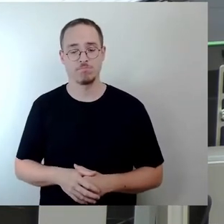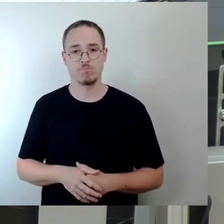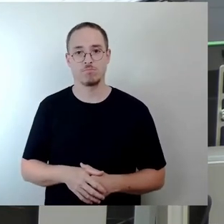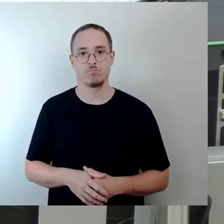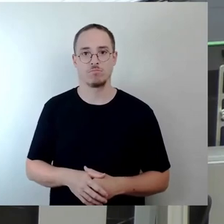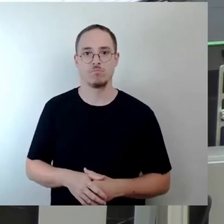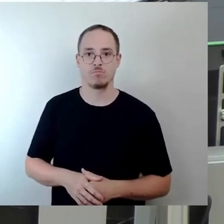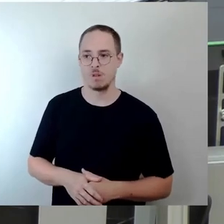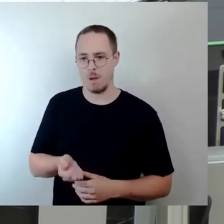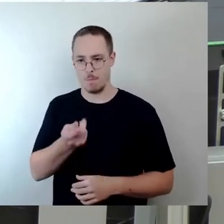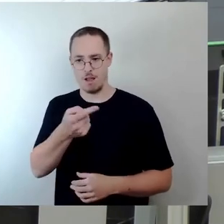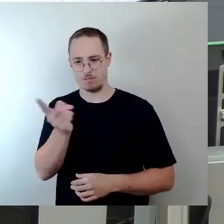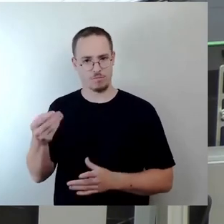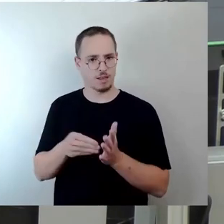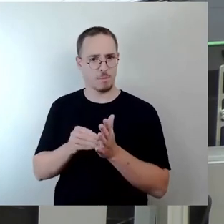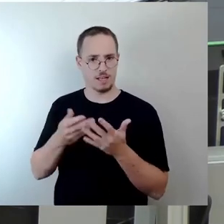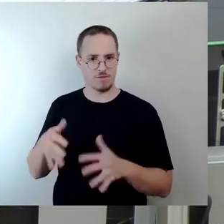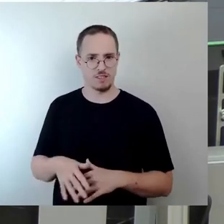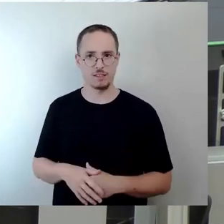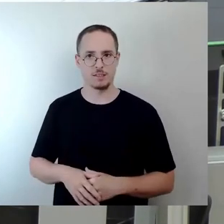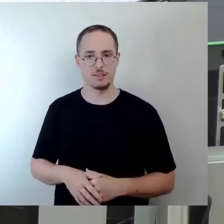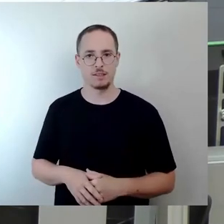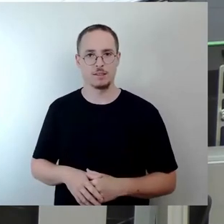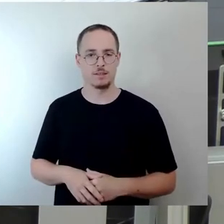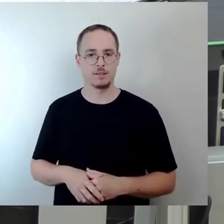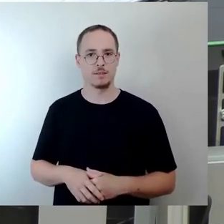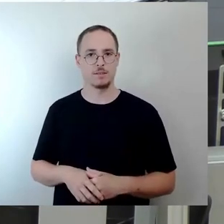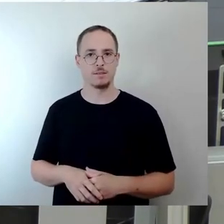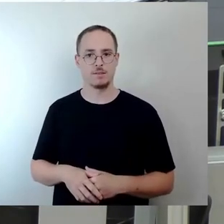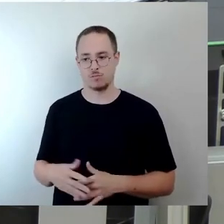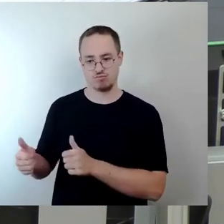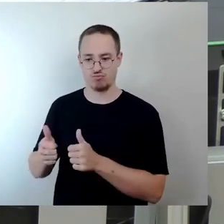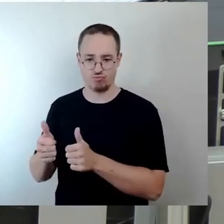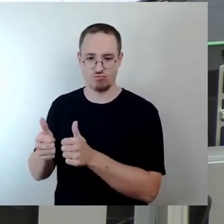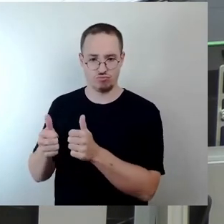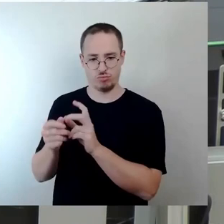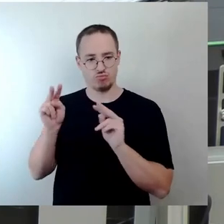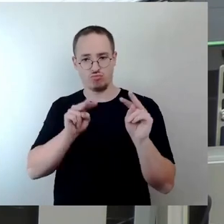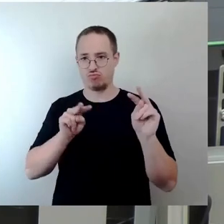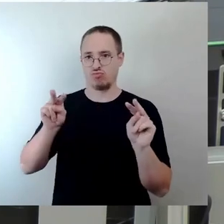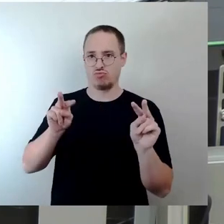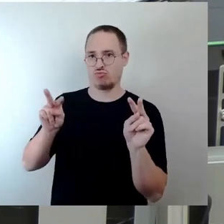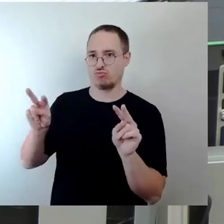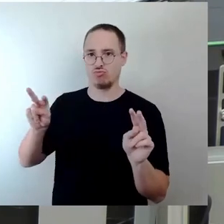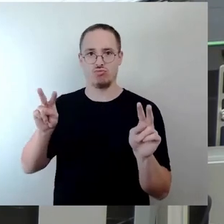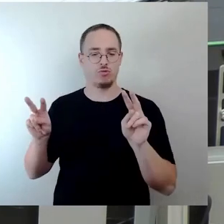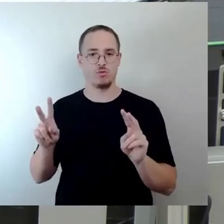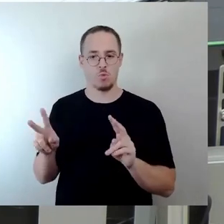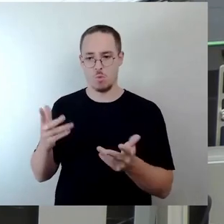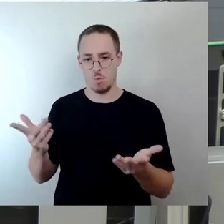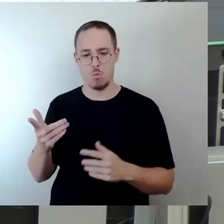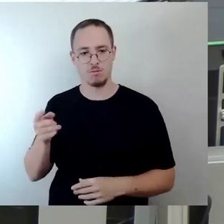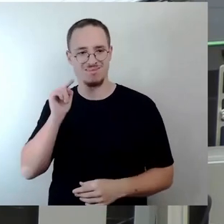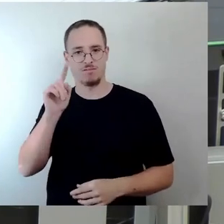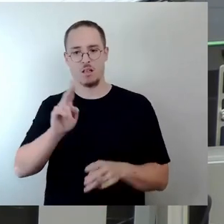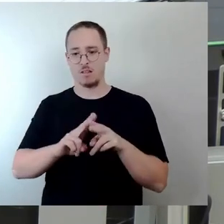durchs Gebäude. Die Intendanten der Semperoper waren dabei und haben uns erklärt, warum sie glauben, dass das Gebäude eben saniert werden muss, die Funktionsgebäude.